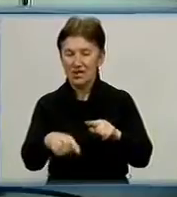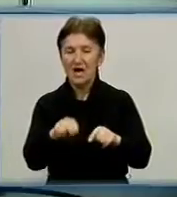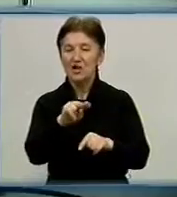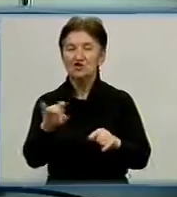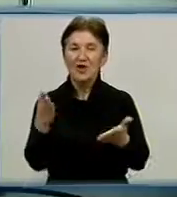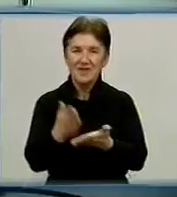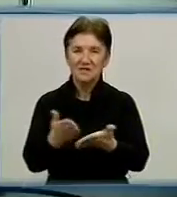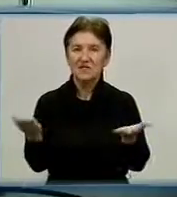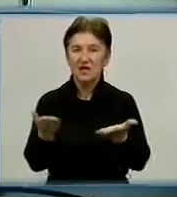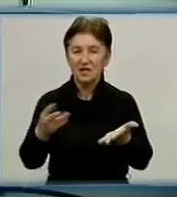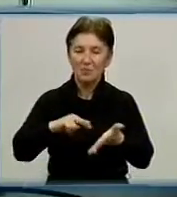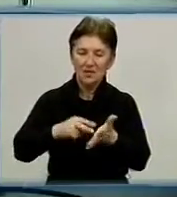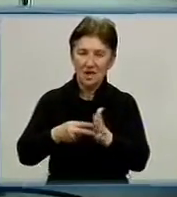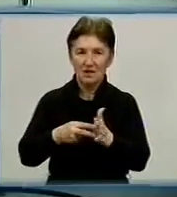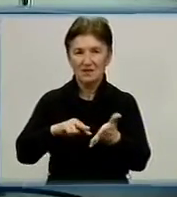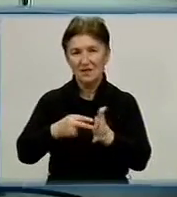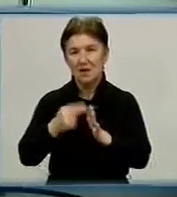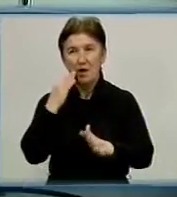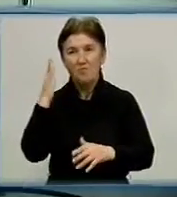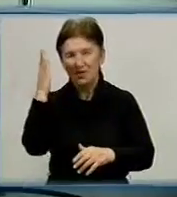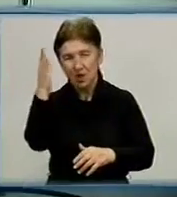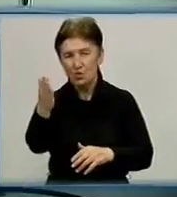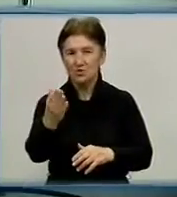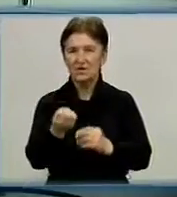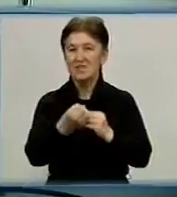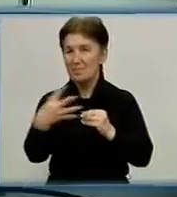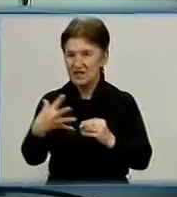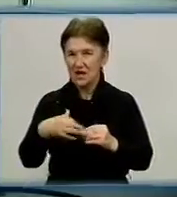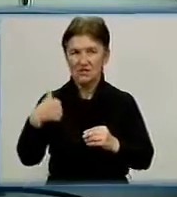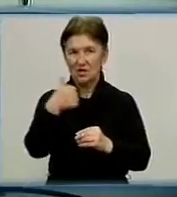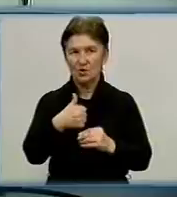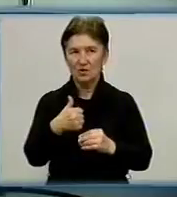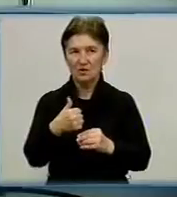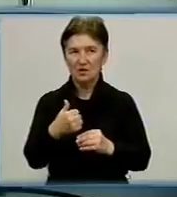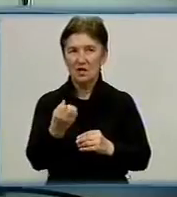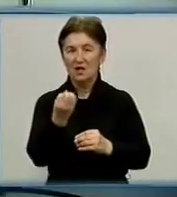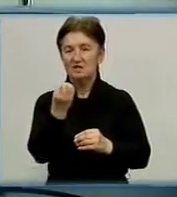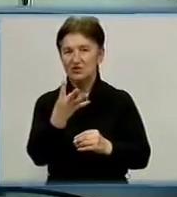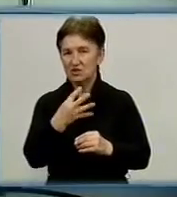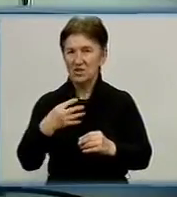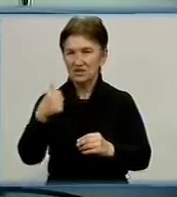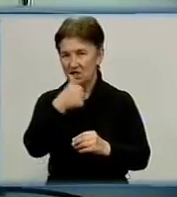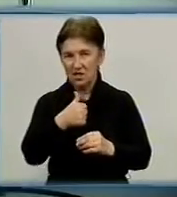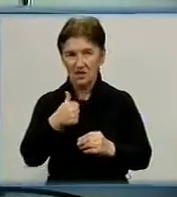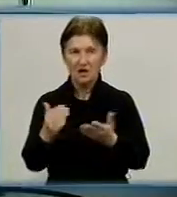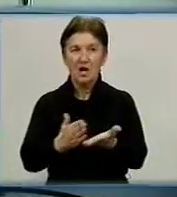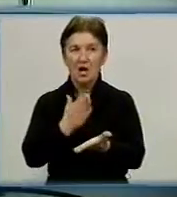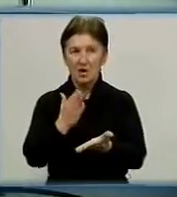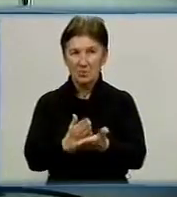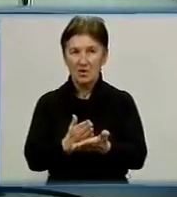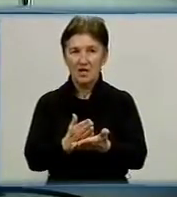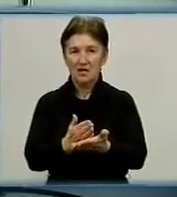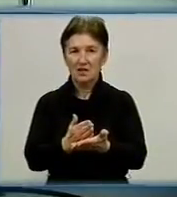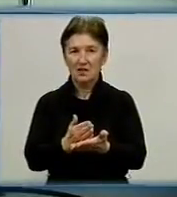плани, якісь прогнози на 2015-й? Так, 2014-й рік мали каравай